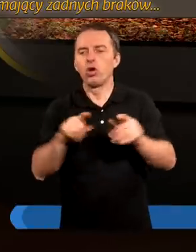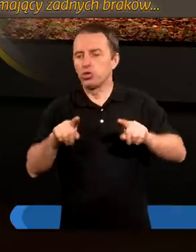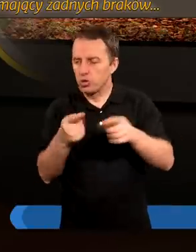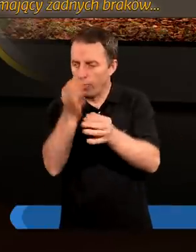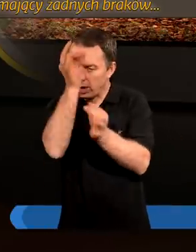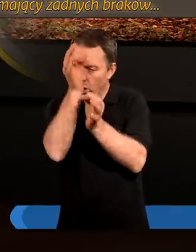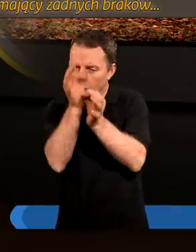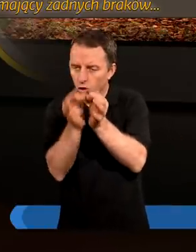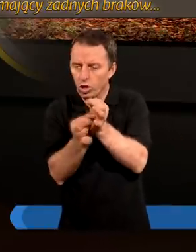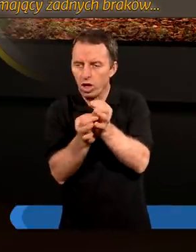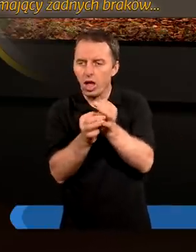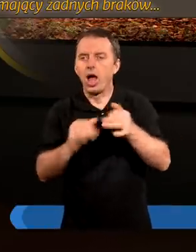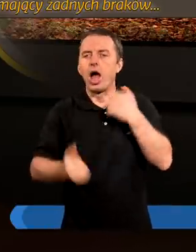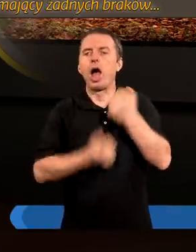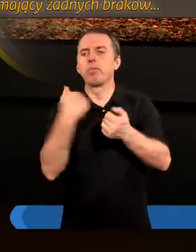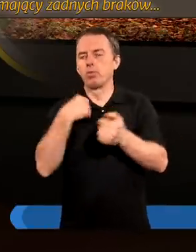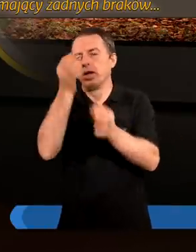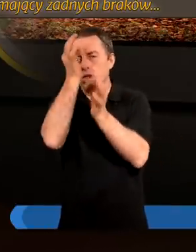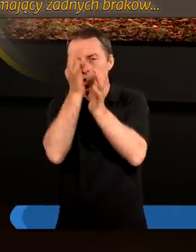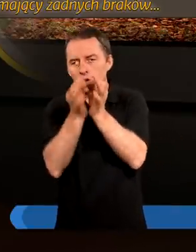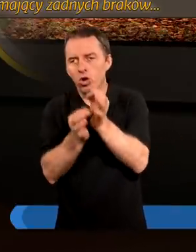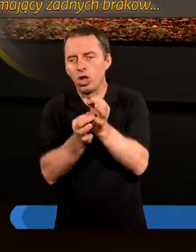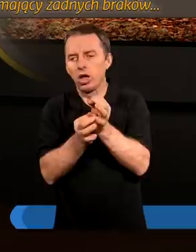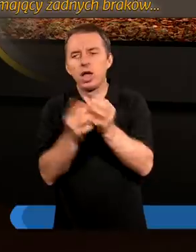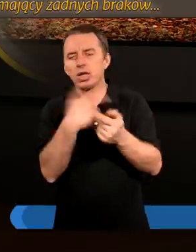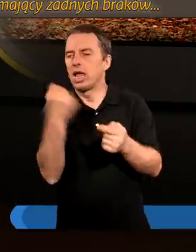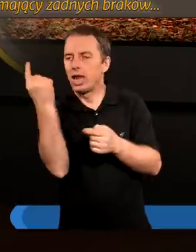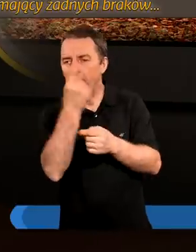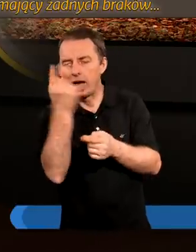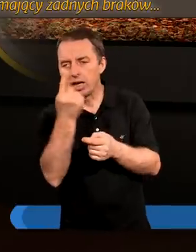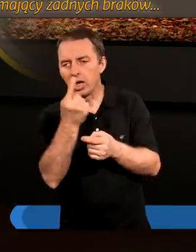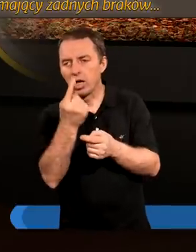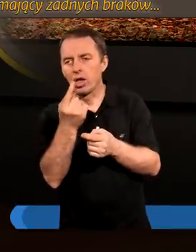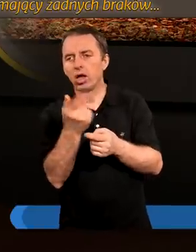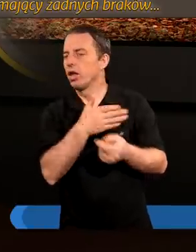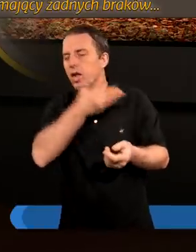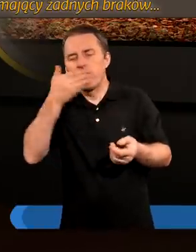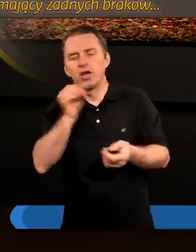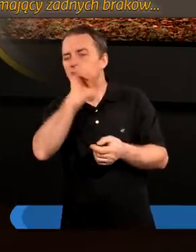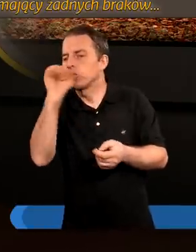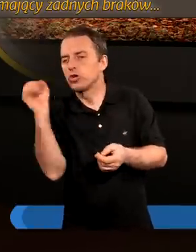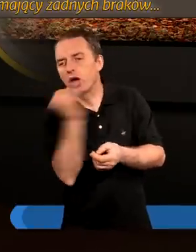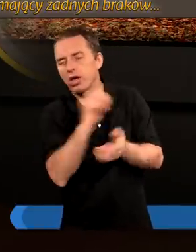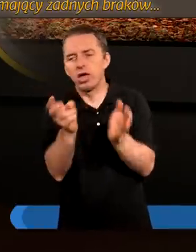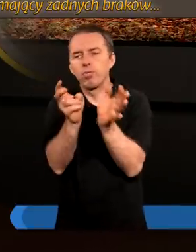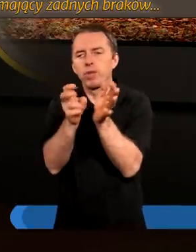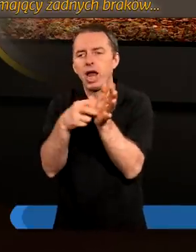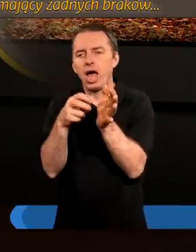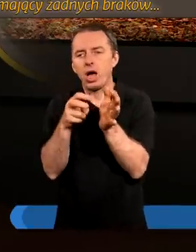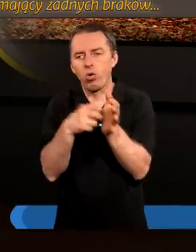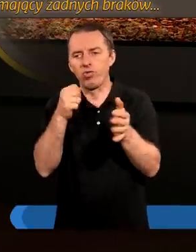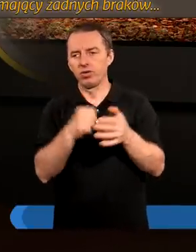doskonałego, abyście byli doskonali i nienaganni, nie mający żadnych braków.